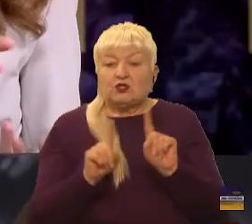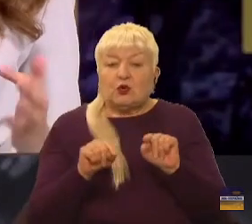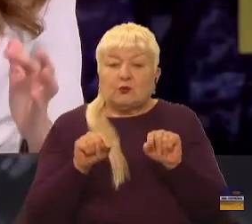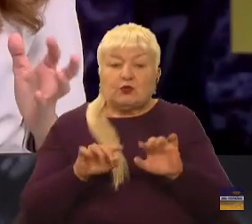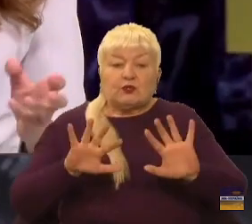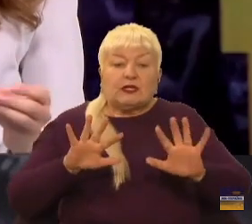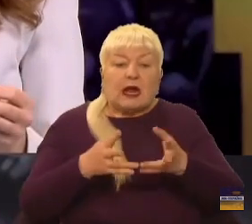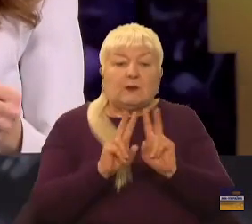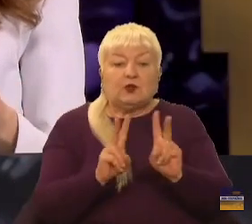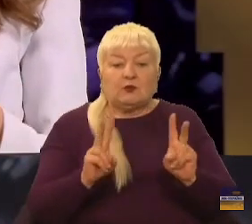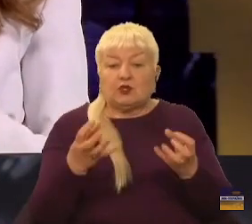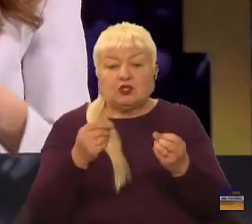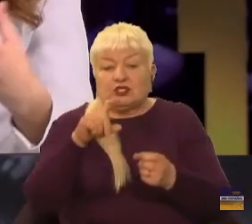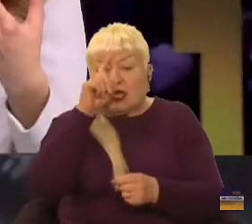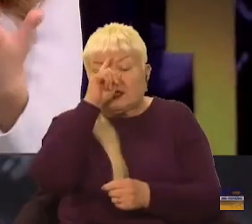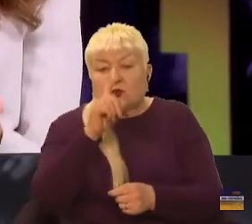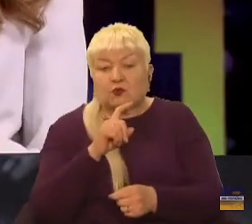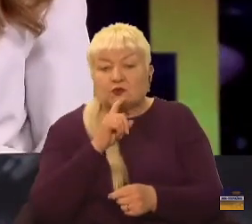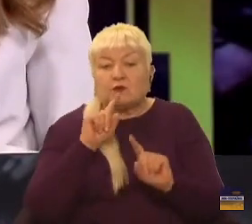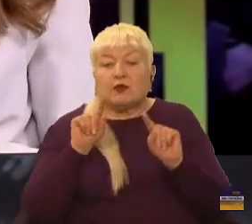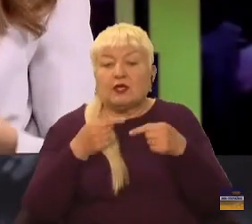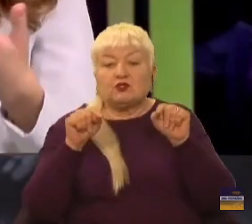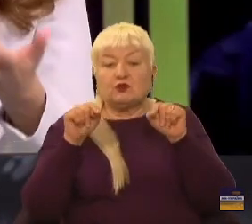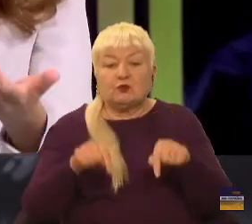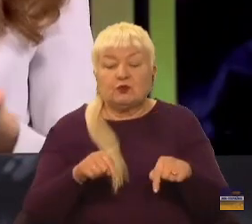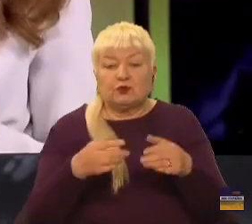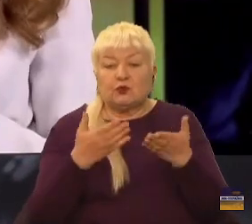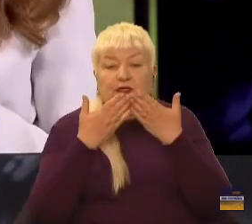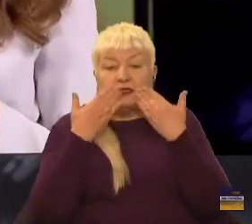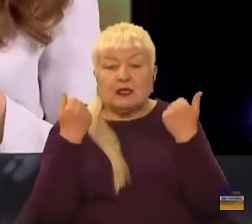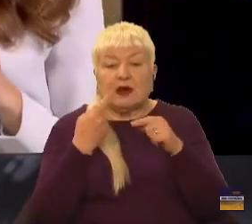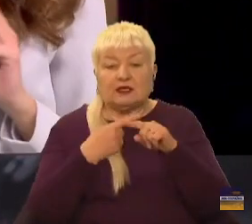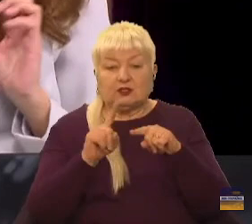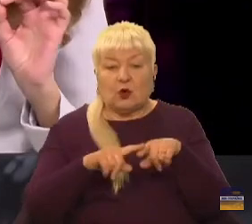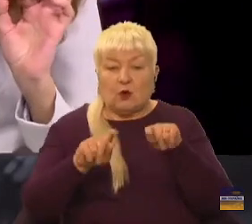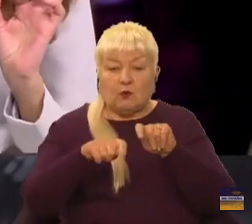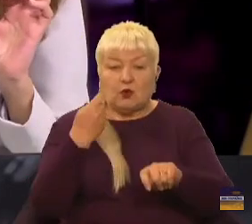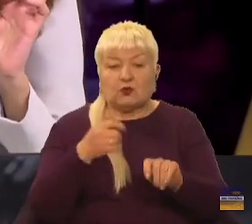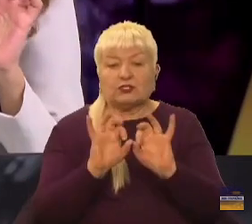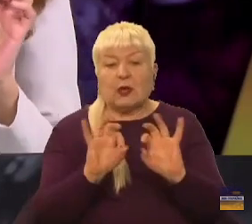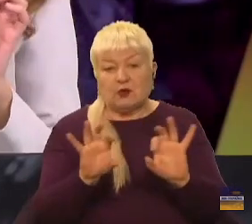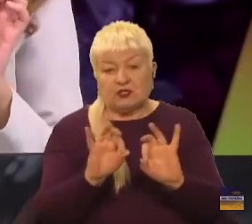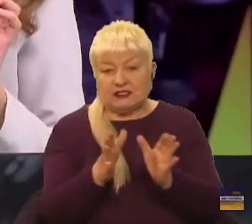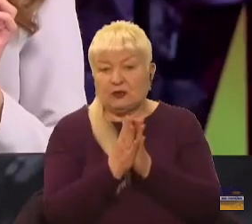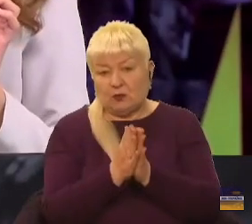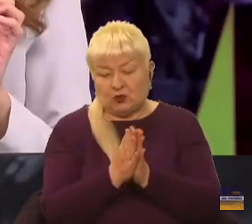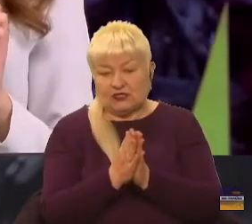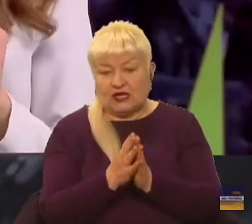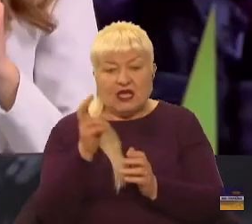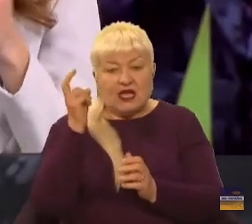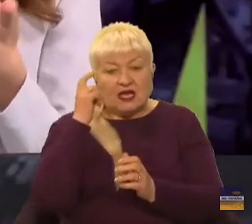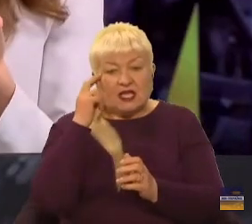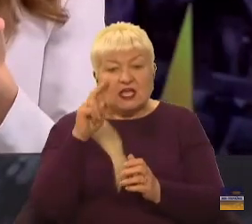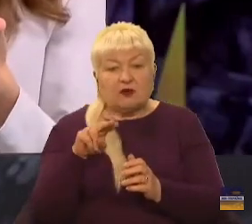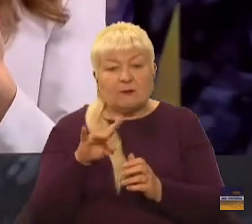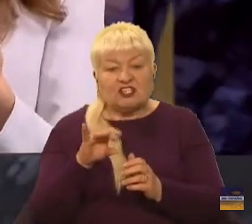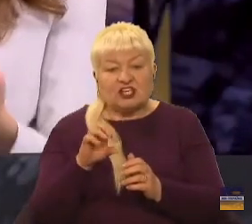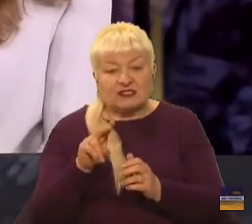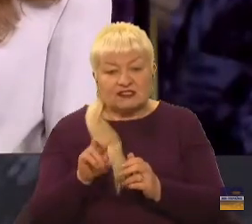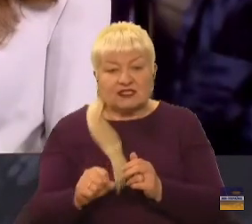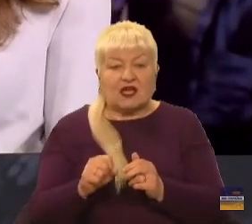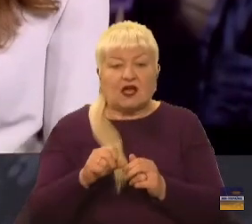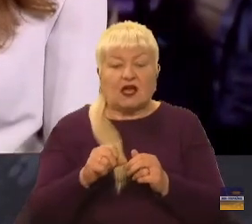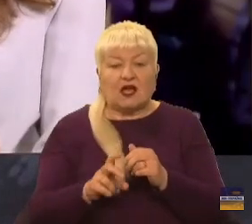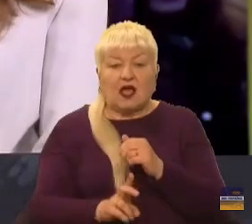ще не розуміє, чому тут немає цього порушення, поясніть, будь ласка, Києво-Печерська лавра, чому вона